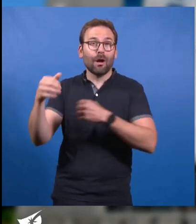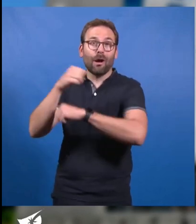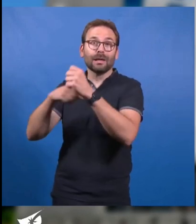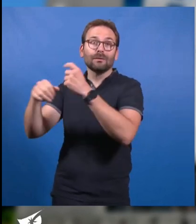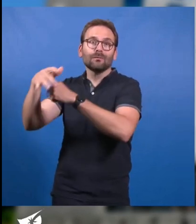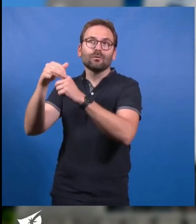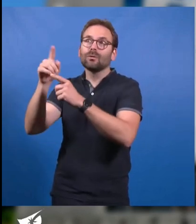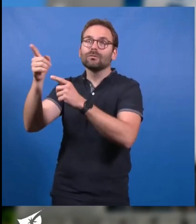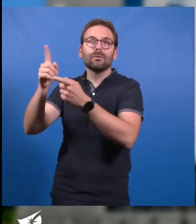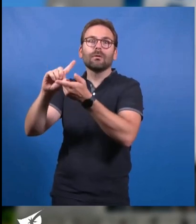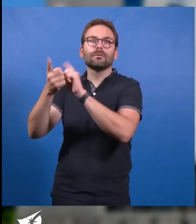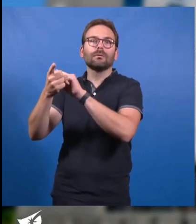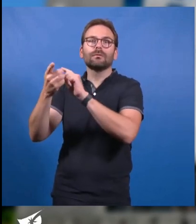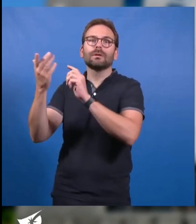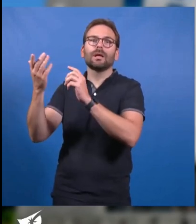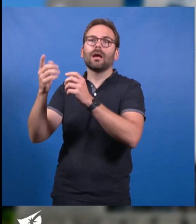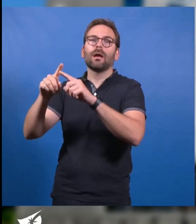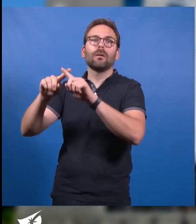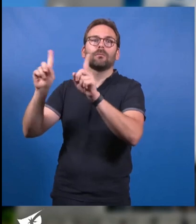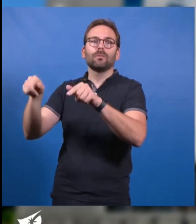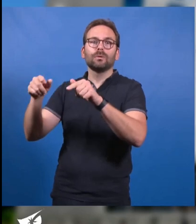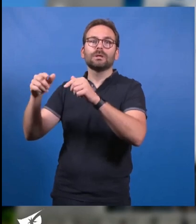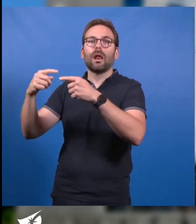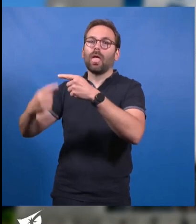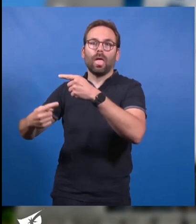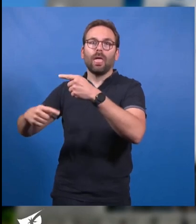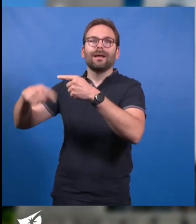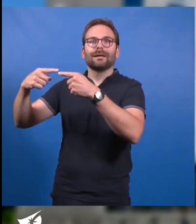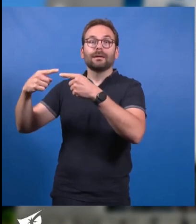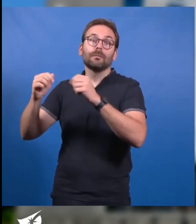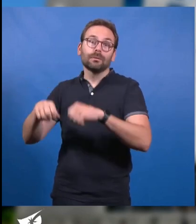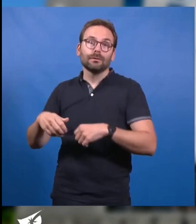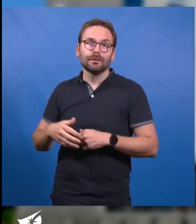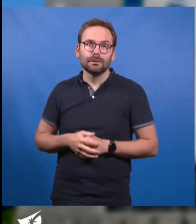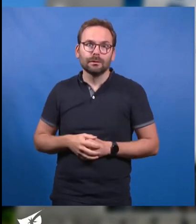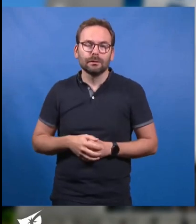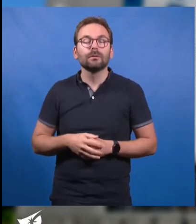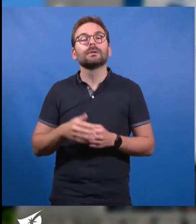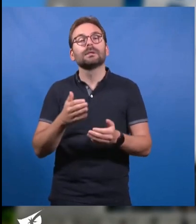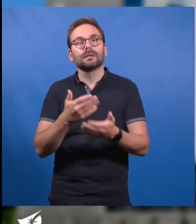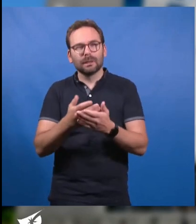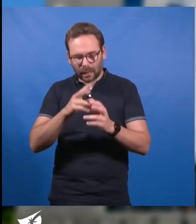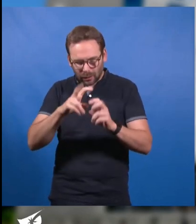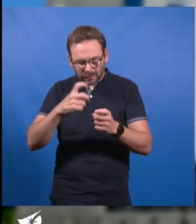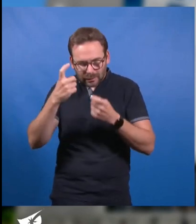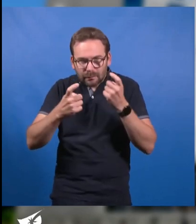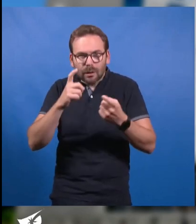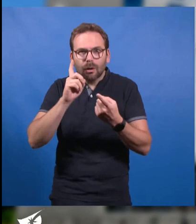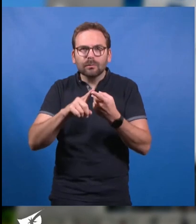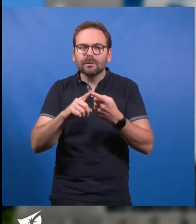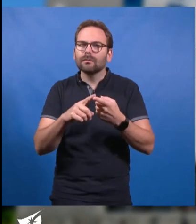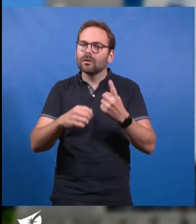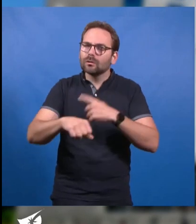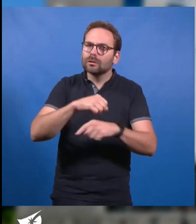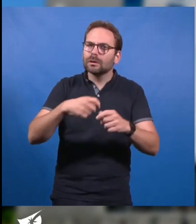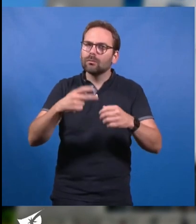seraient rendus à l'équilibre budgétaire. C'est par ailleurs dans cet esprit de recherche d'une société plus juste,